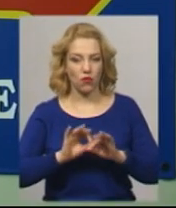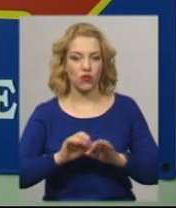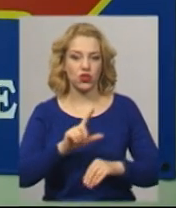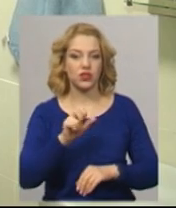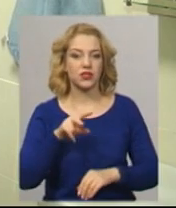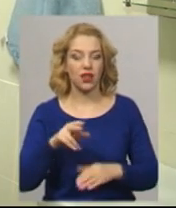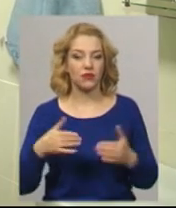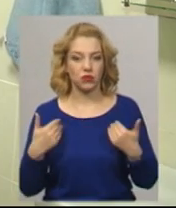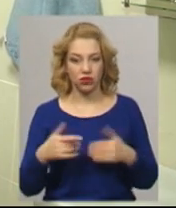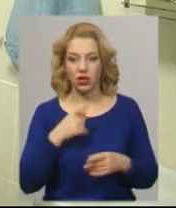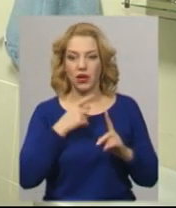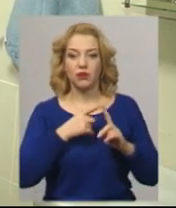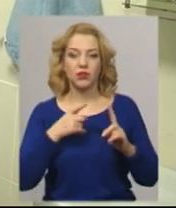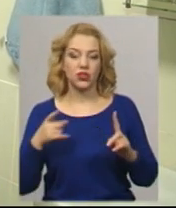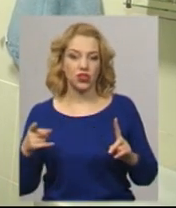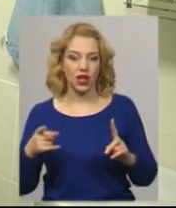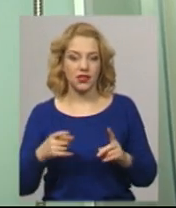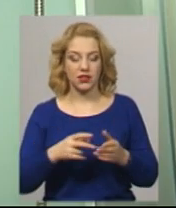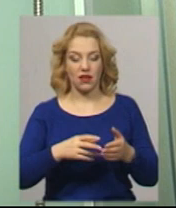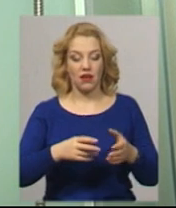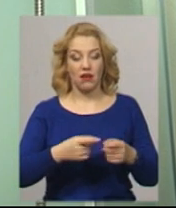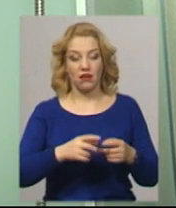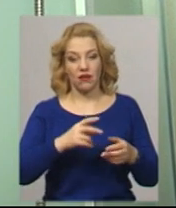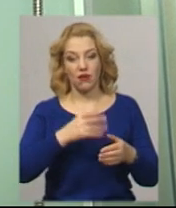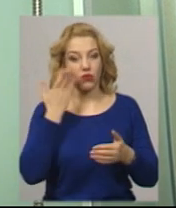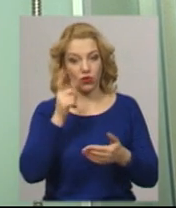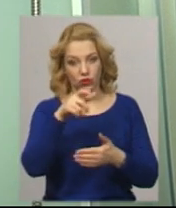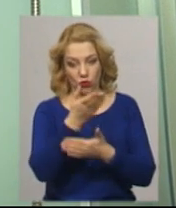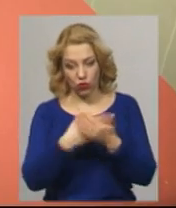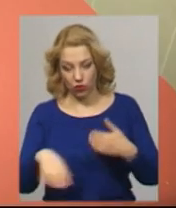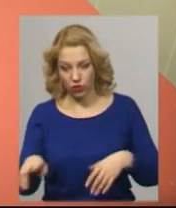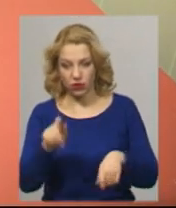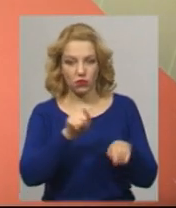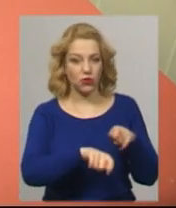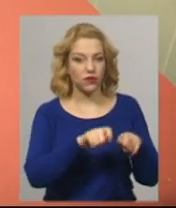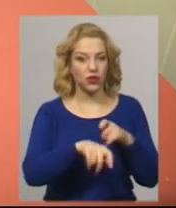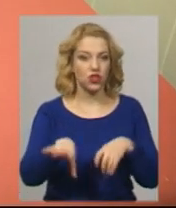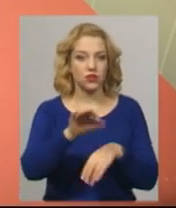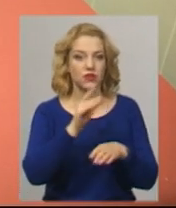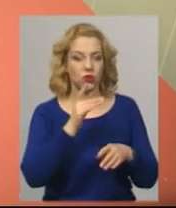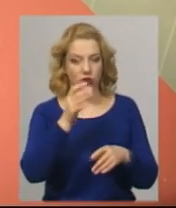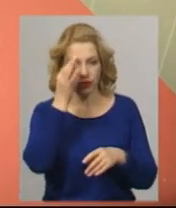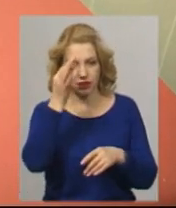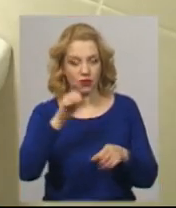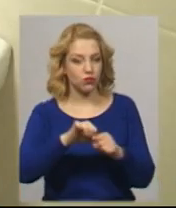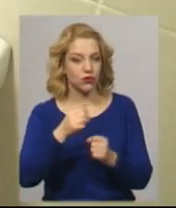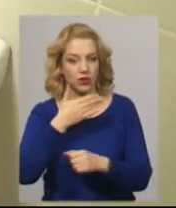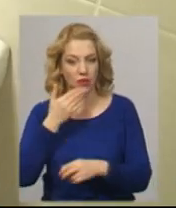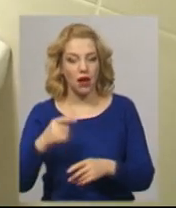поводження у залі відпочинку. Під час виселення приймають кімнату і перевіряють, чи все – ціле. Матеріальну відповідальність за меблі та техніку